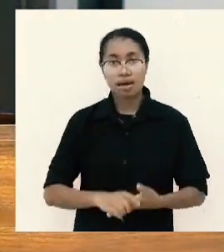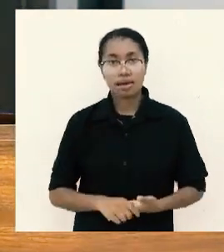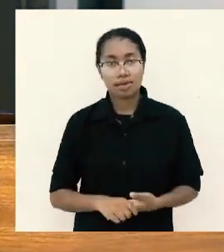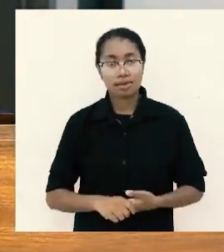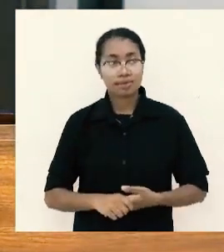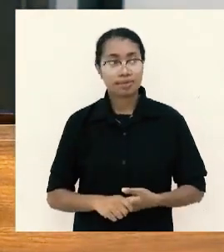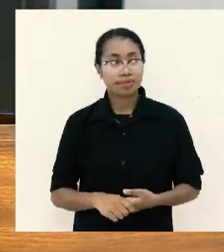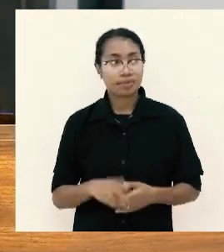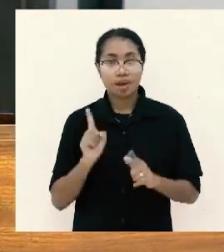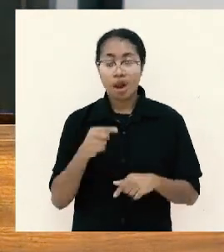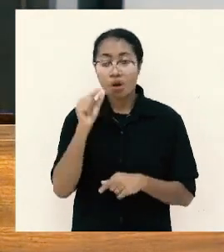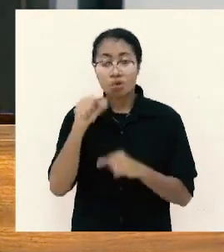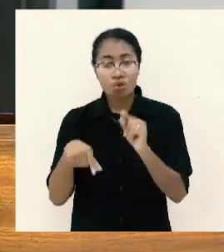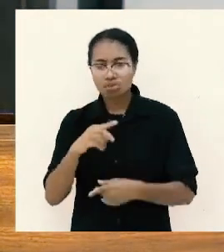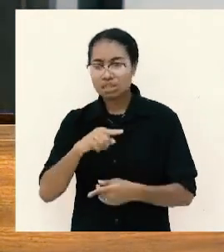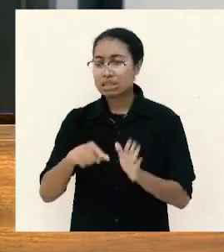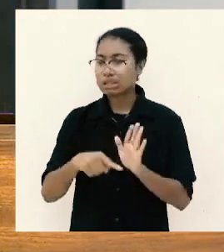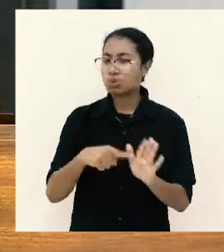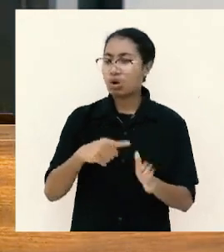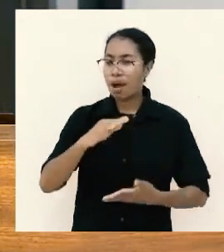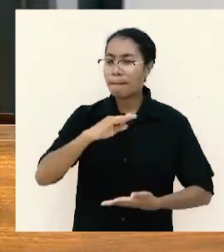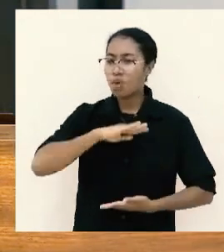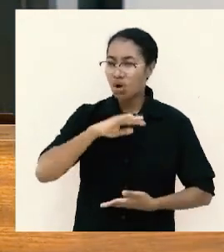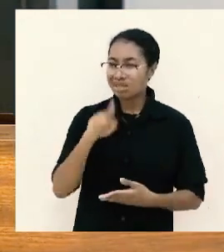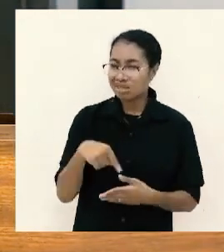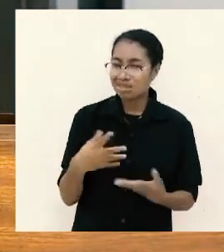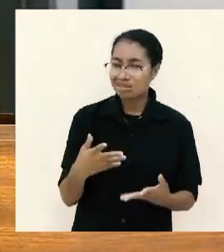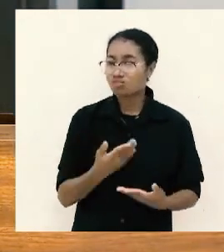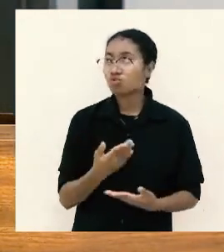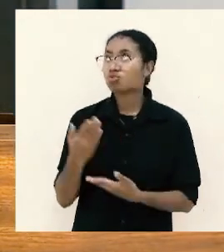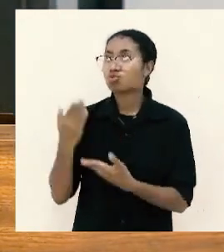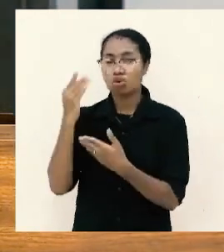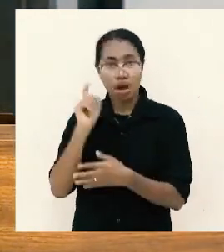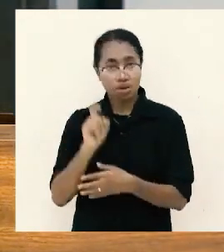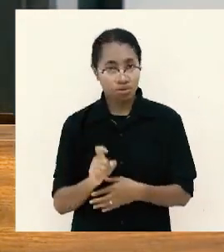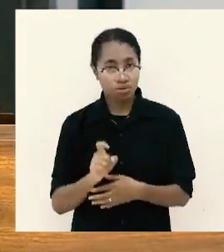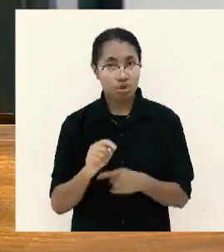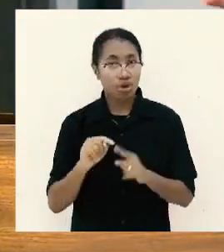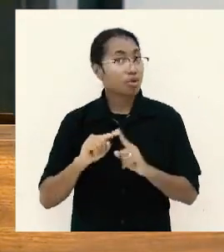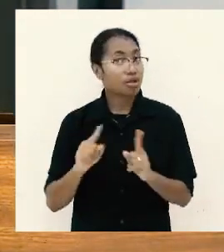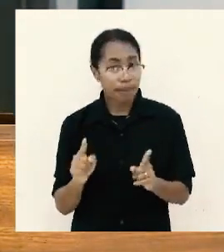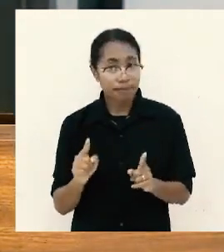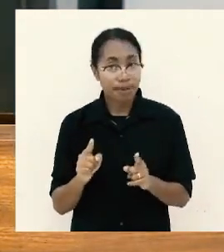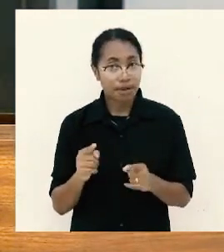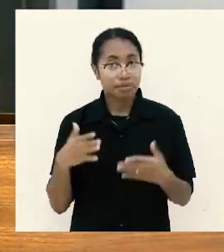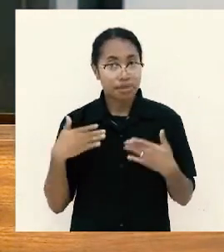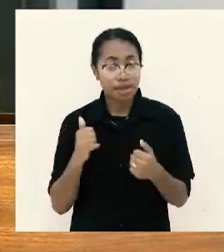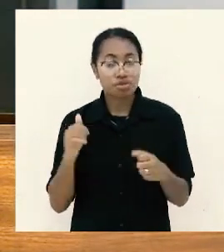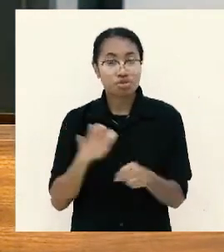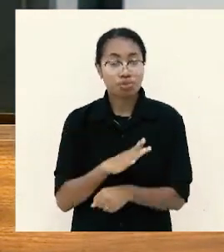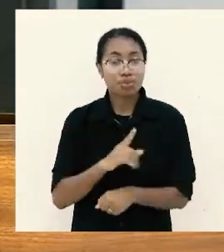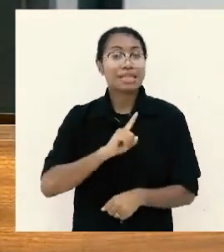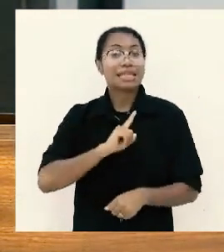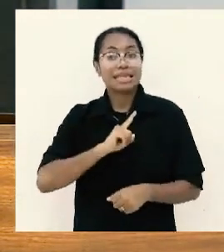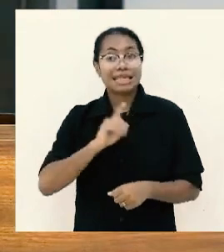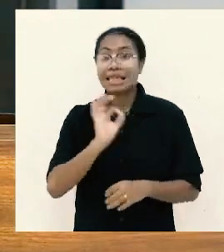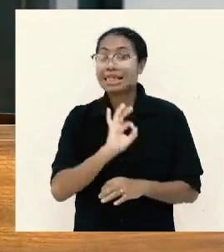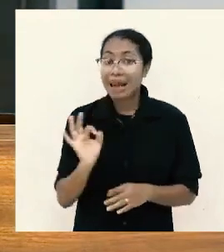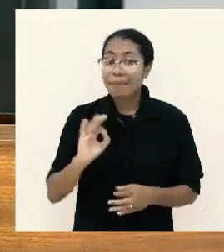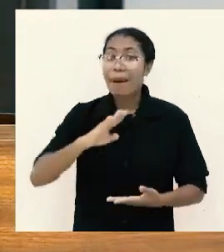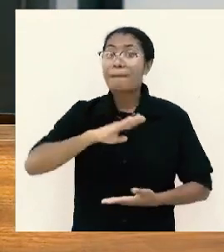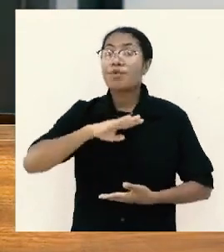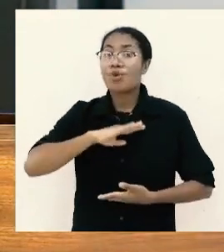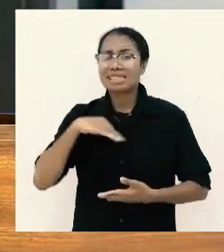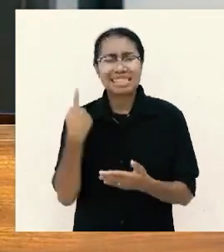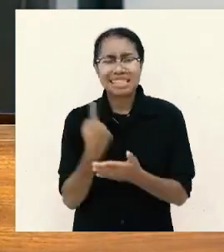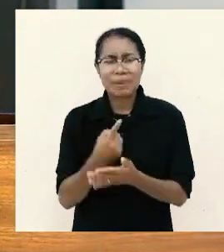kalau orang puas pasti syukur naik tapi dia bisa mencukupkan diri tanpa puas maka omelan terus